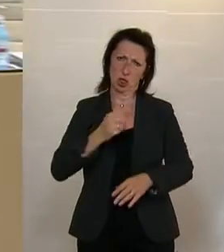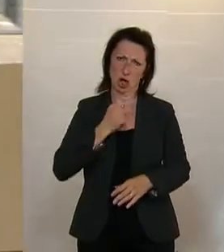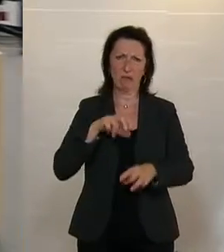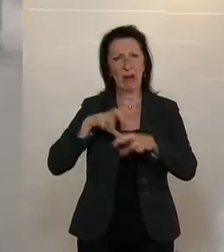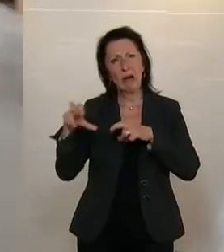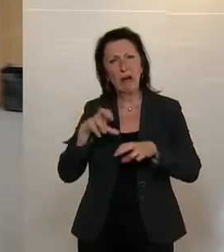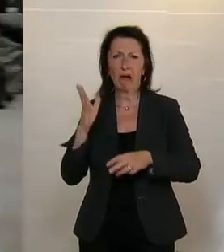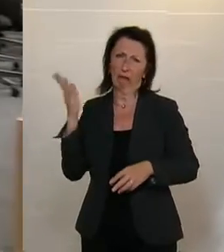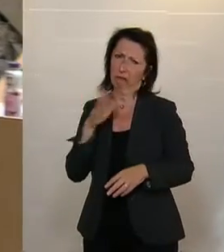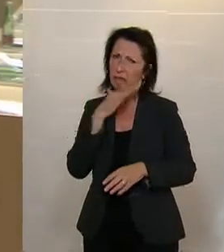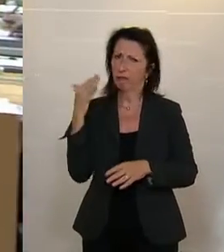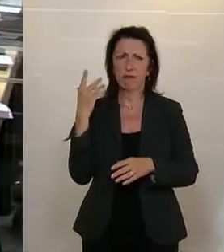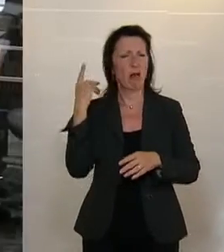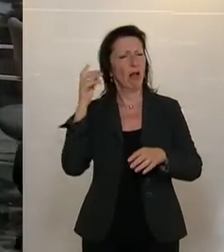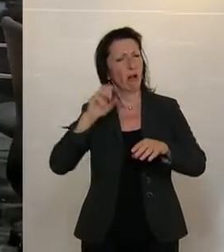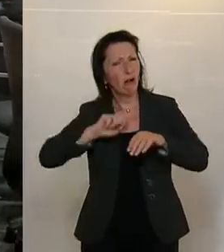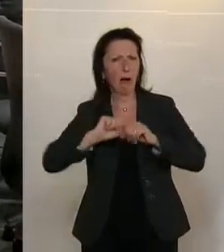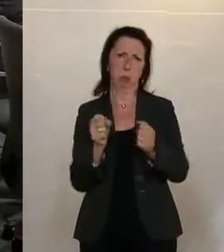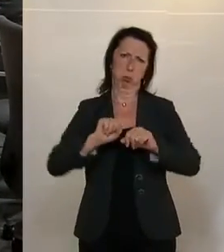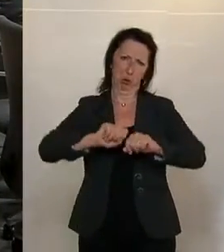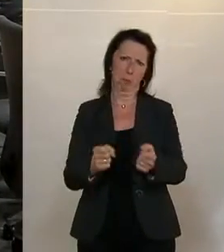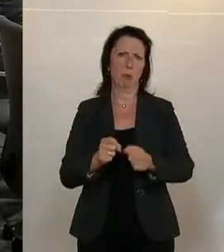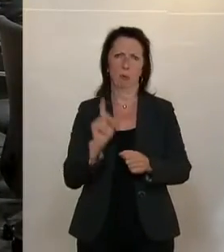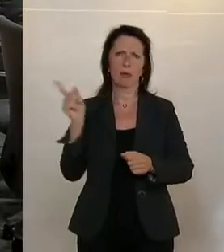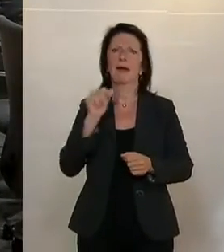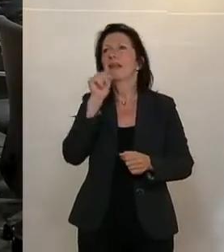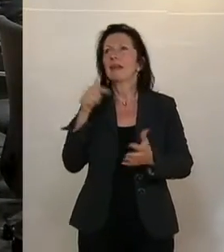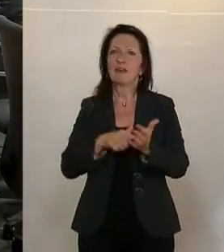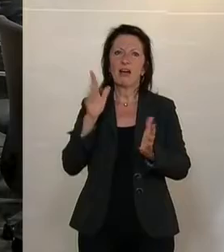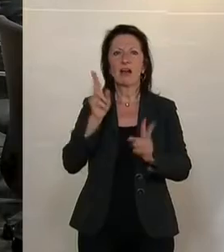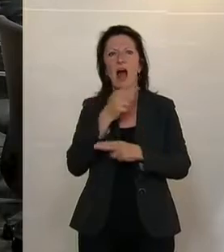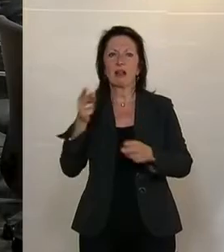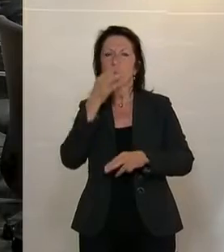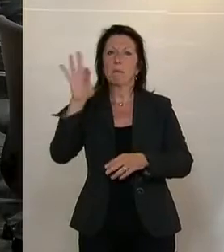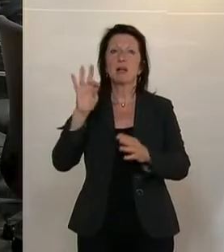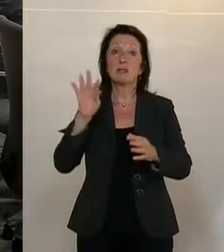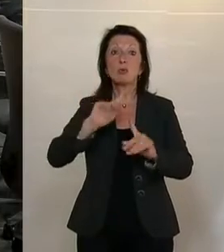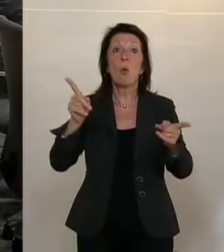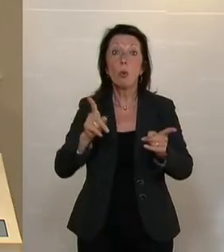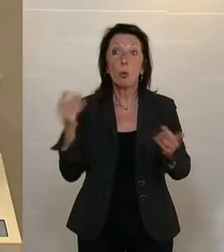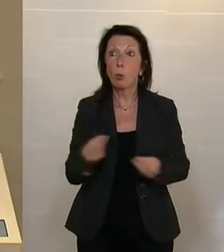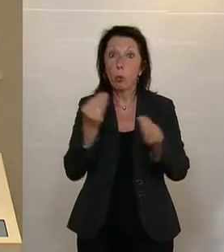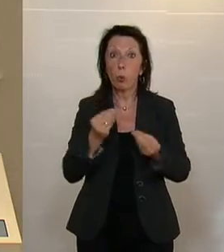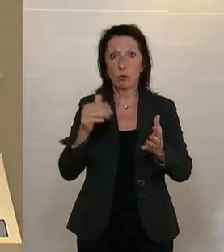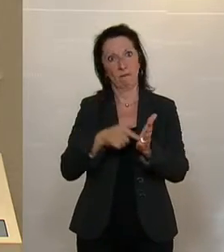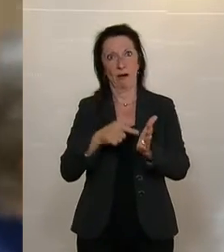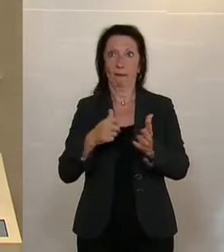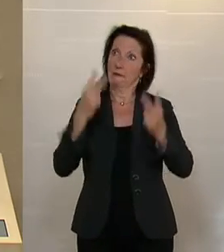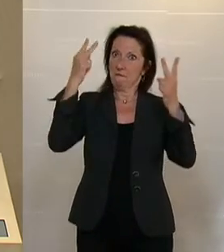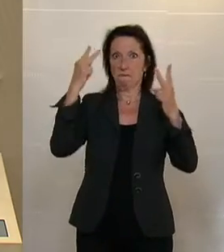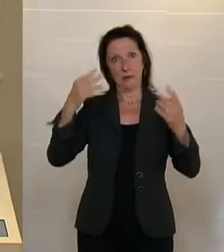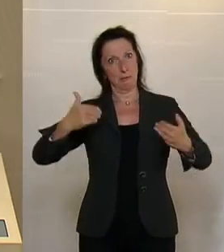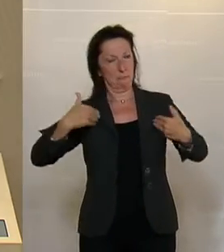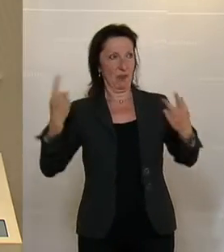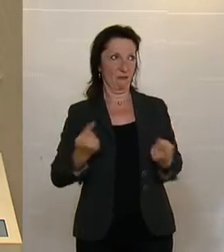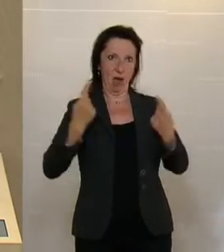kaputt gemacht hat. Nicht deswegen, weil sie es nicht besser können, sondern weil Marketing und die Inszenierung wichtiger war als Krisenmanagement. Aber deswegen, dass die Freiheitlichen dann,